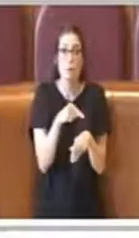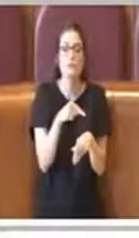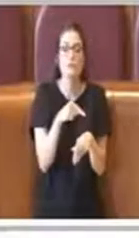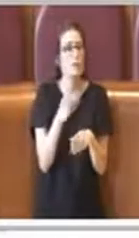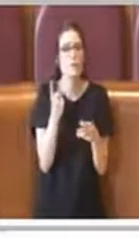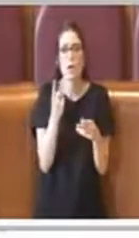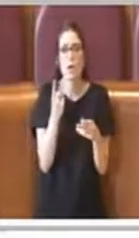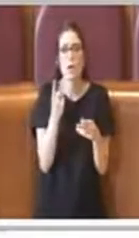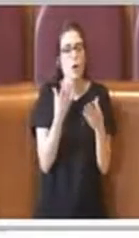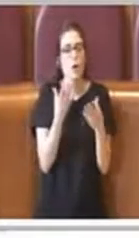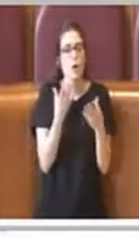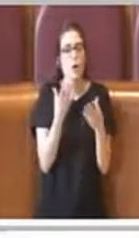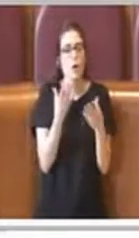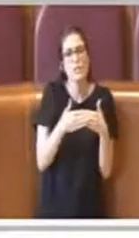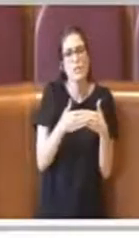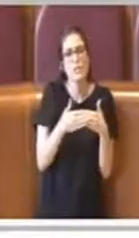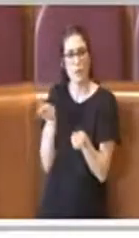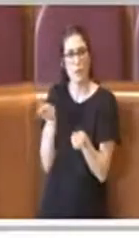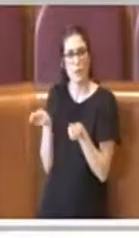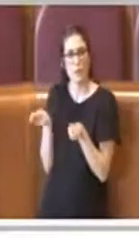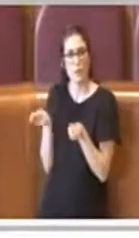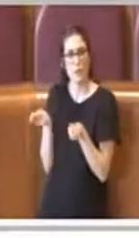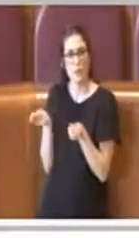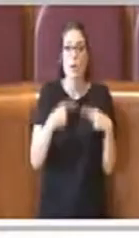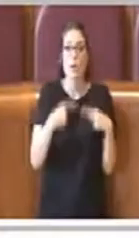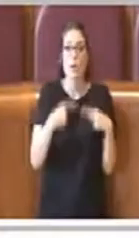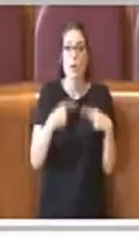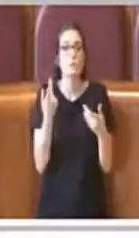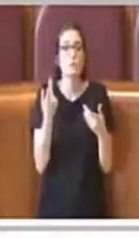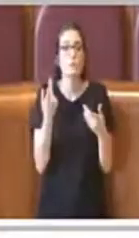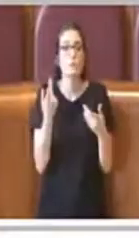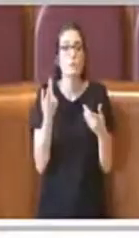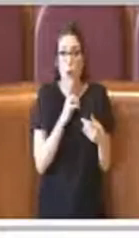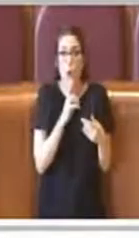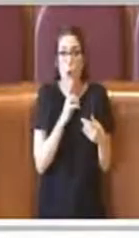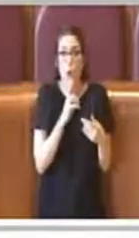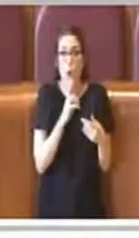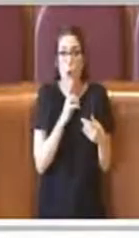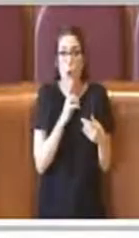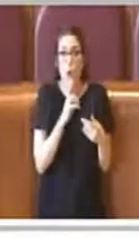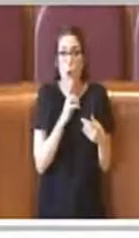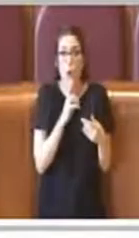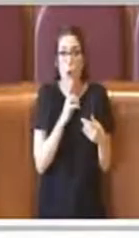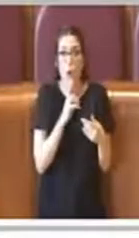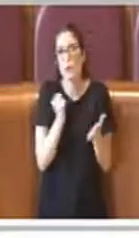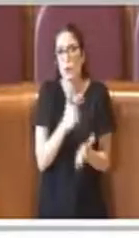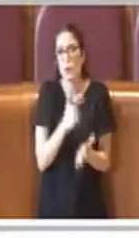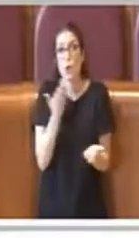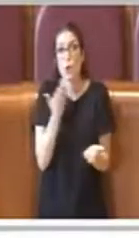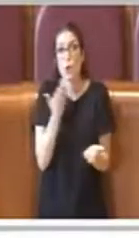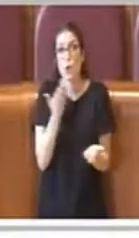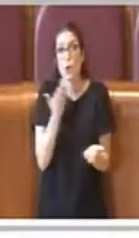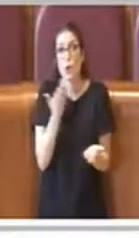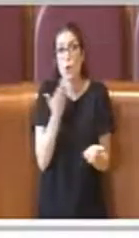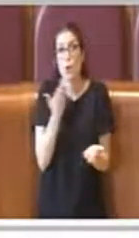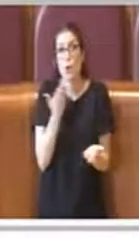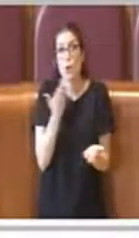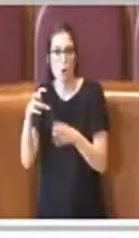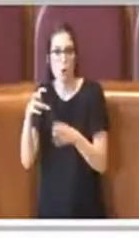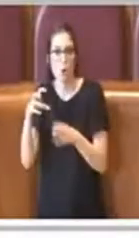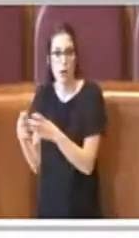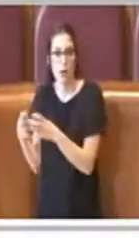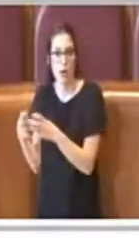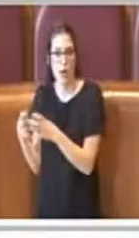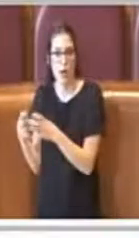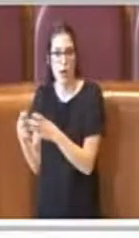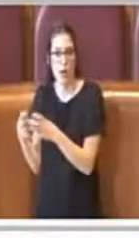partecipazione è quello più vicino all'amministrazione, quindi non possiamo non tener conto di un ruolo a mio avviso primario rispetto ad